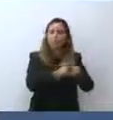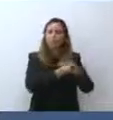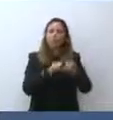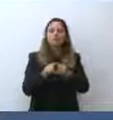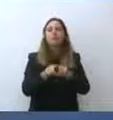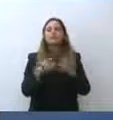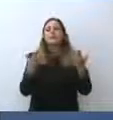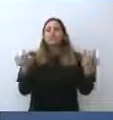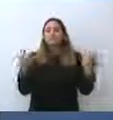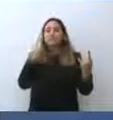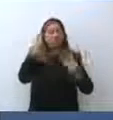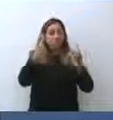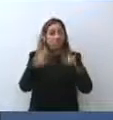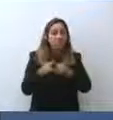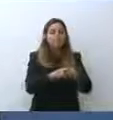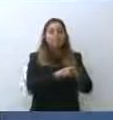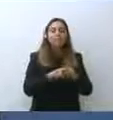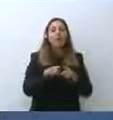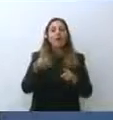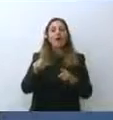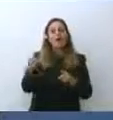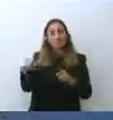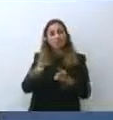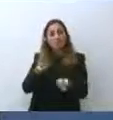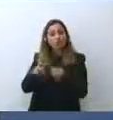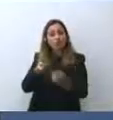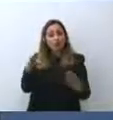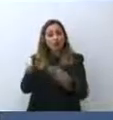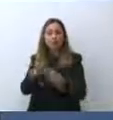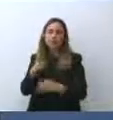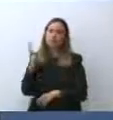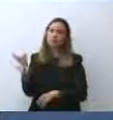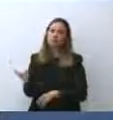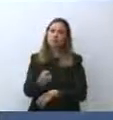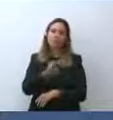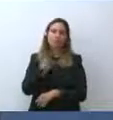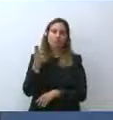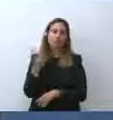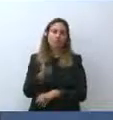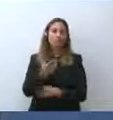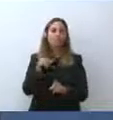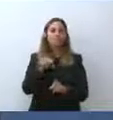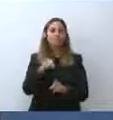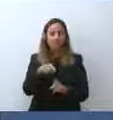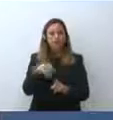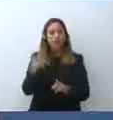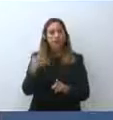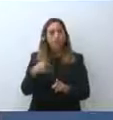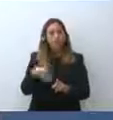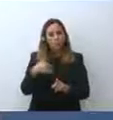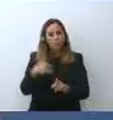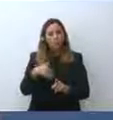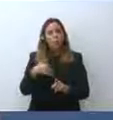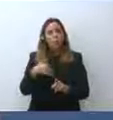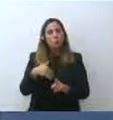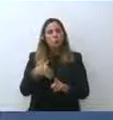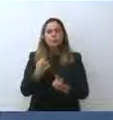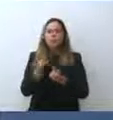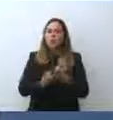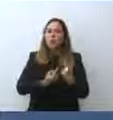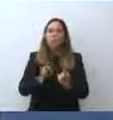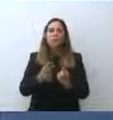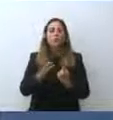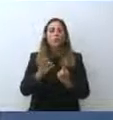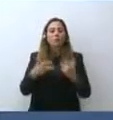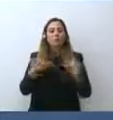riesce ad affrontarlo. E questo è veramente una spina nella stessa esistenza